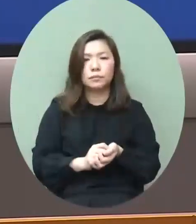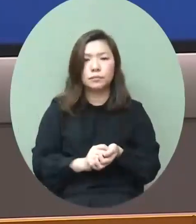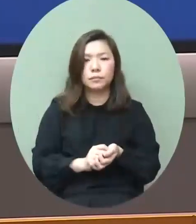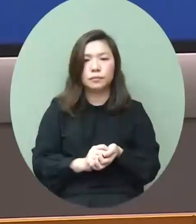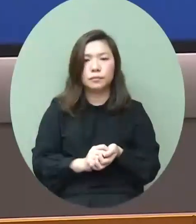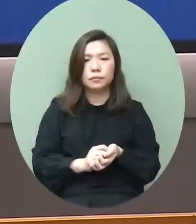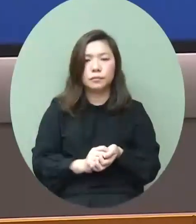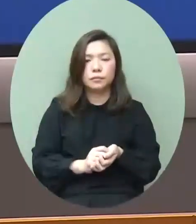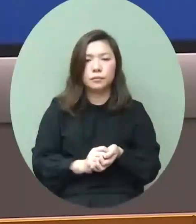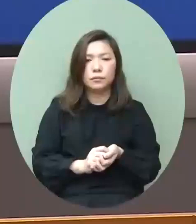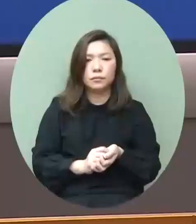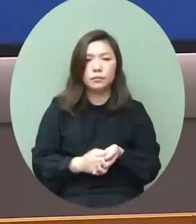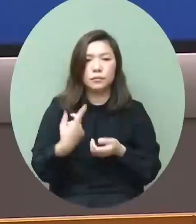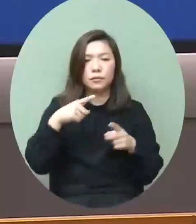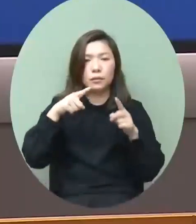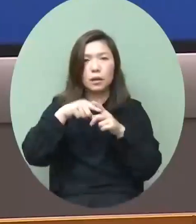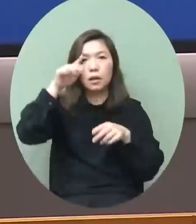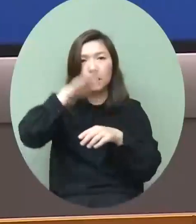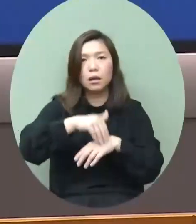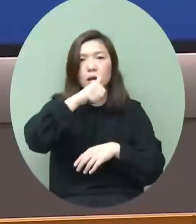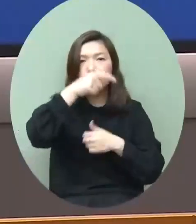至於你說人才那方面